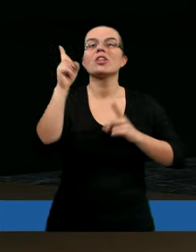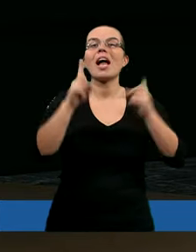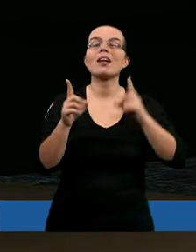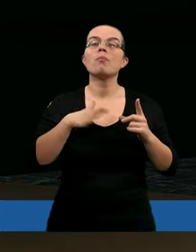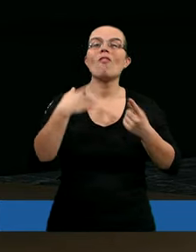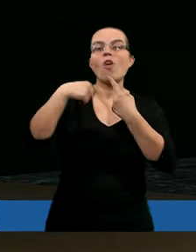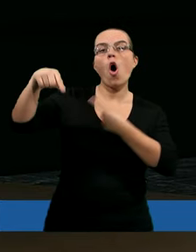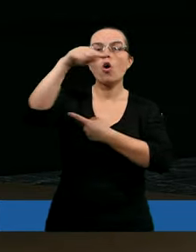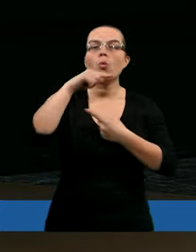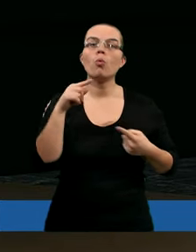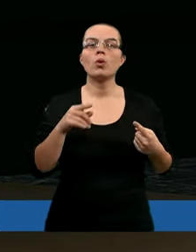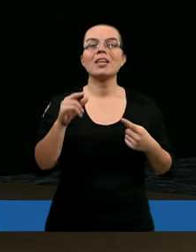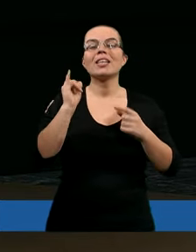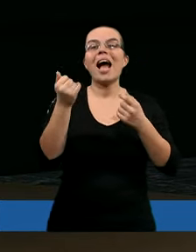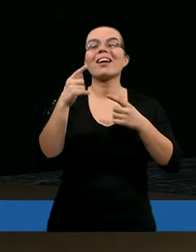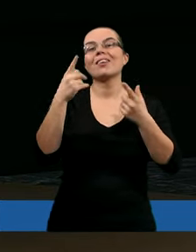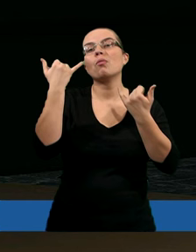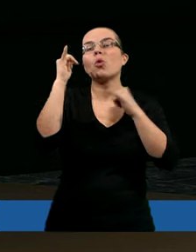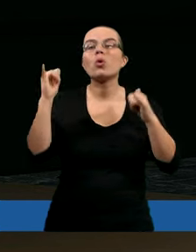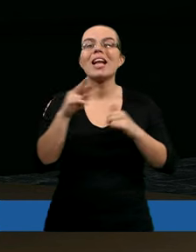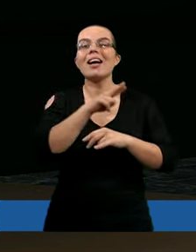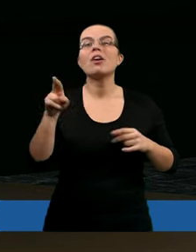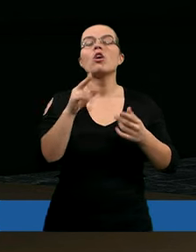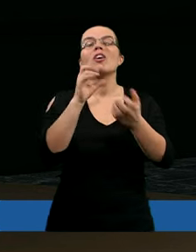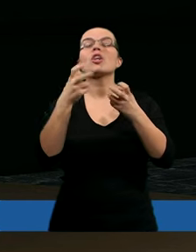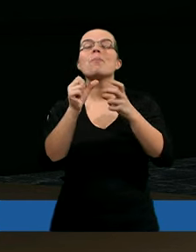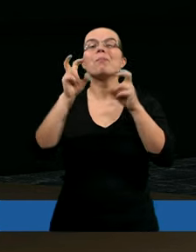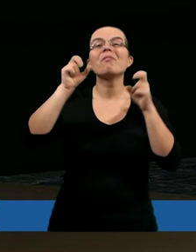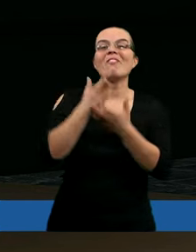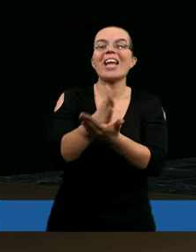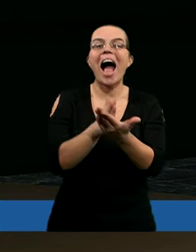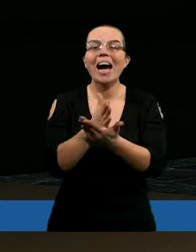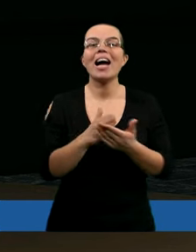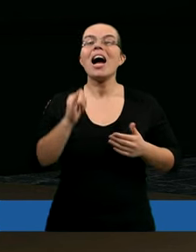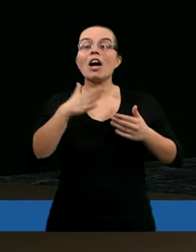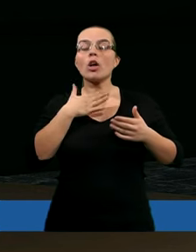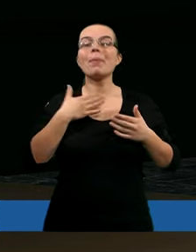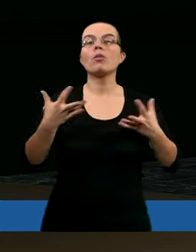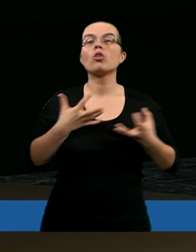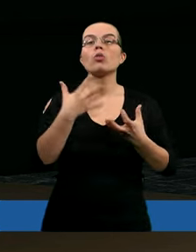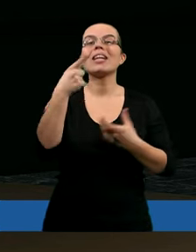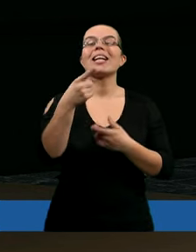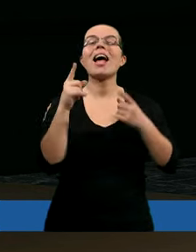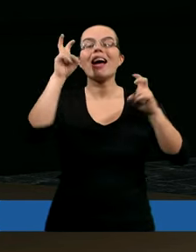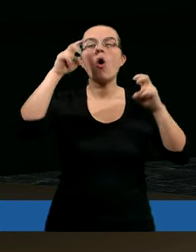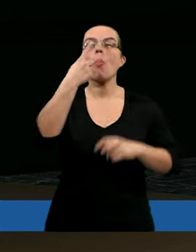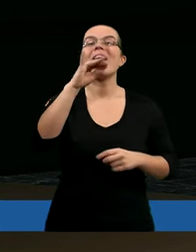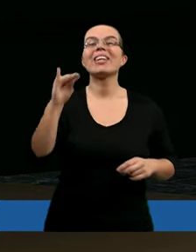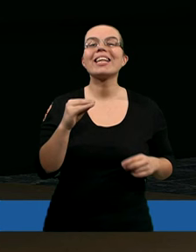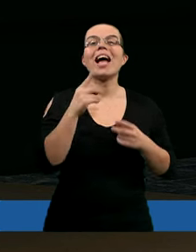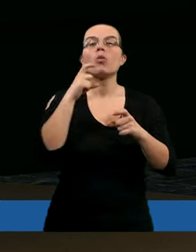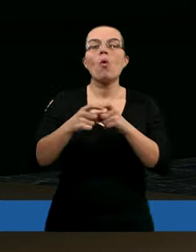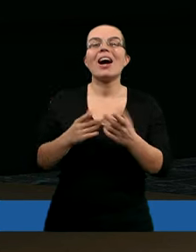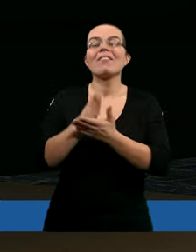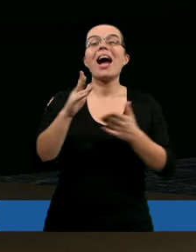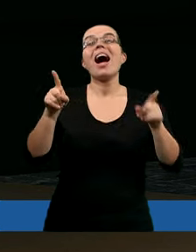krążymy wokół jakby rozwikłania słowa, którym jest wiara. Gdzieś znaleźć jakąś definicję tego słowa, bo w